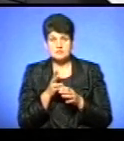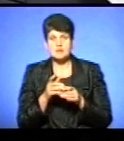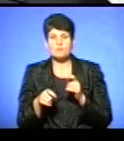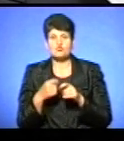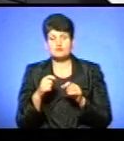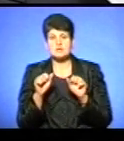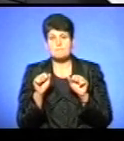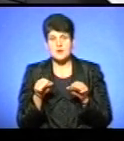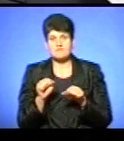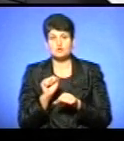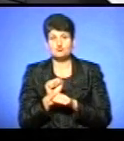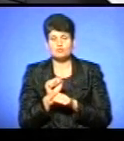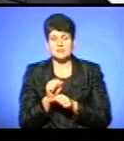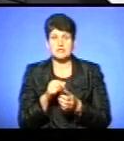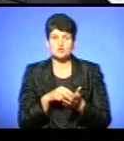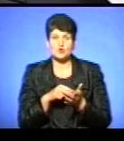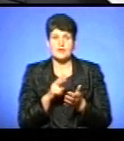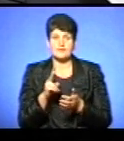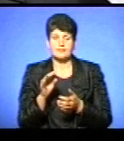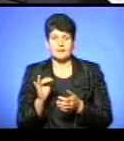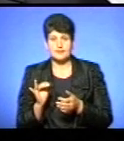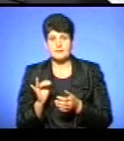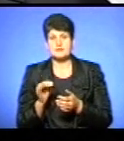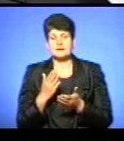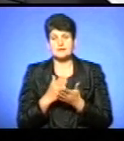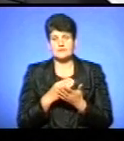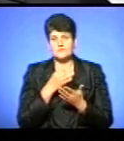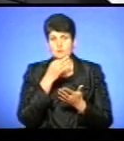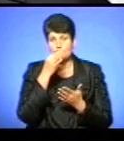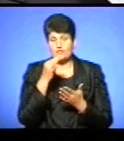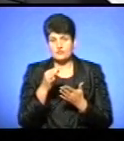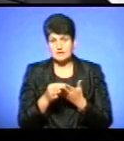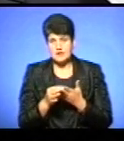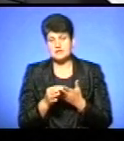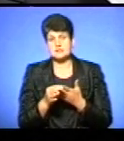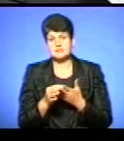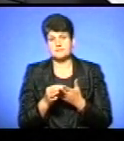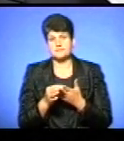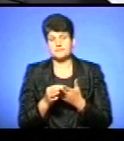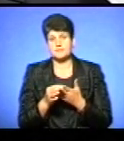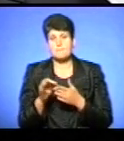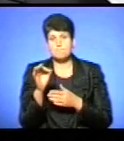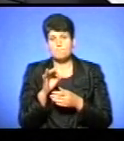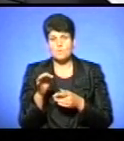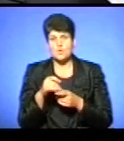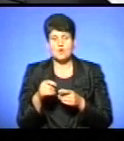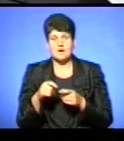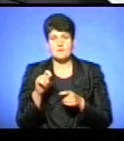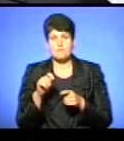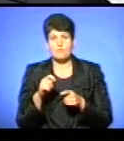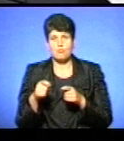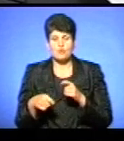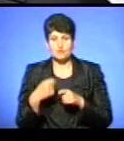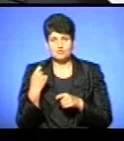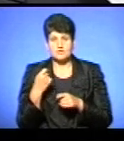стоянки, в нас передбачена відповідальність частиною першої статті 122 Кодексу України про адміністративні правопорушення